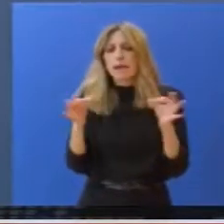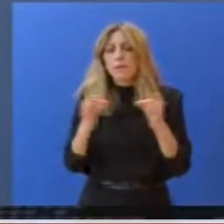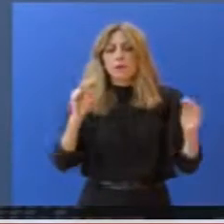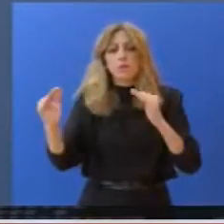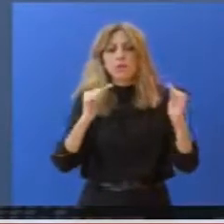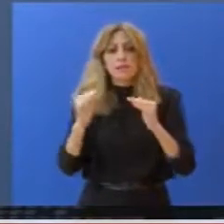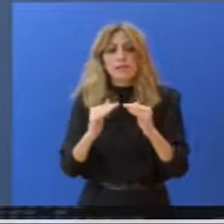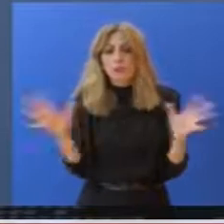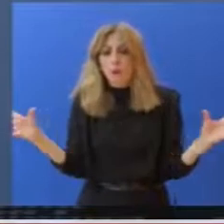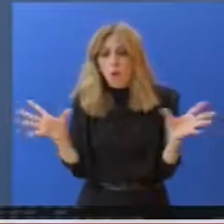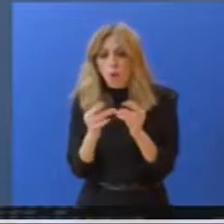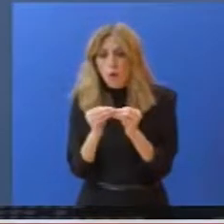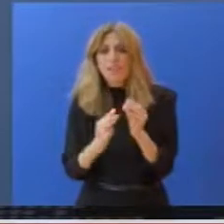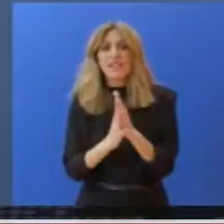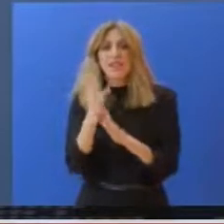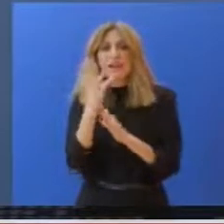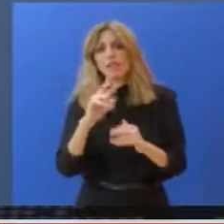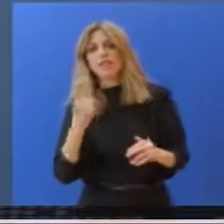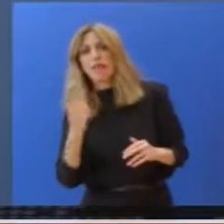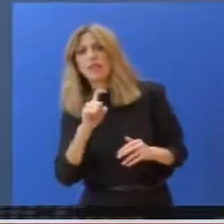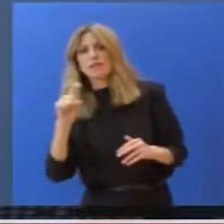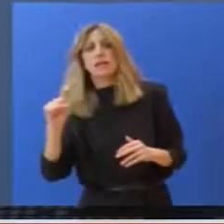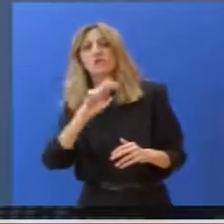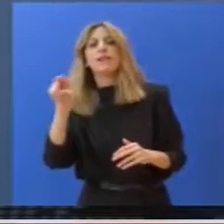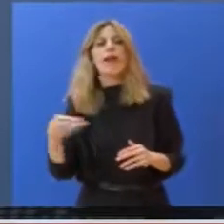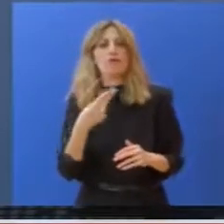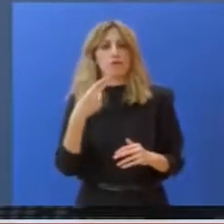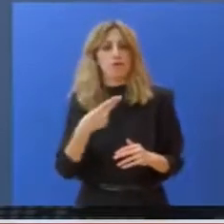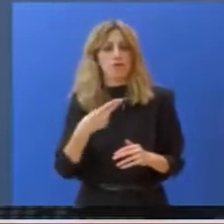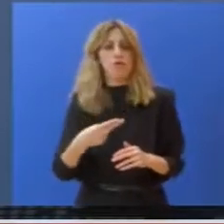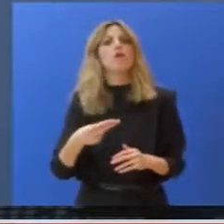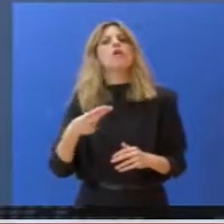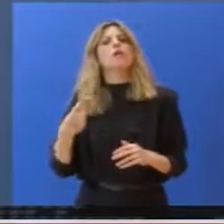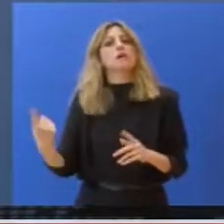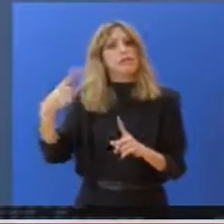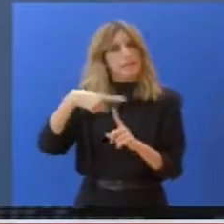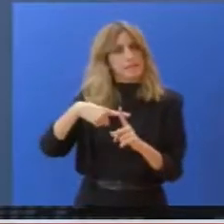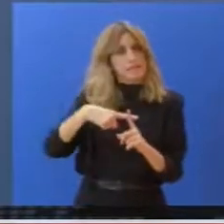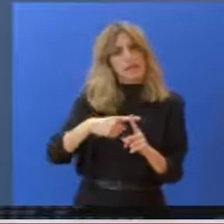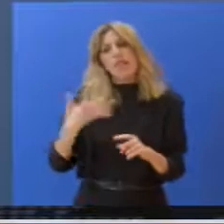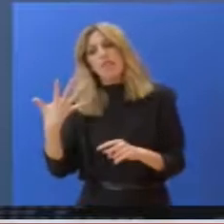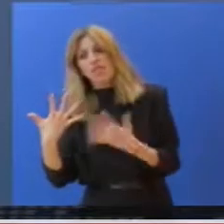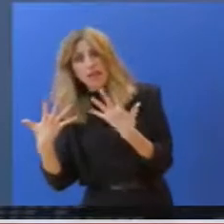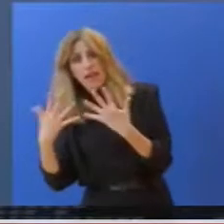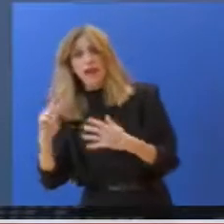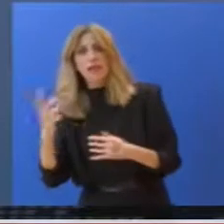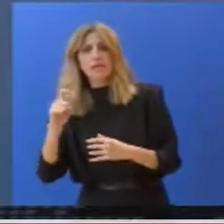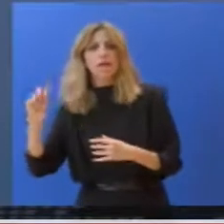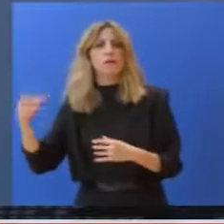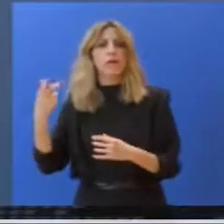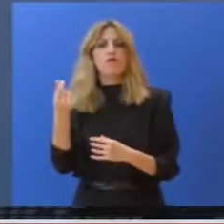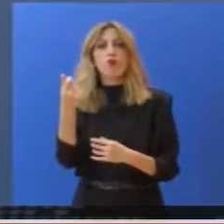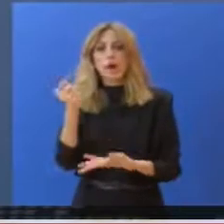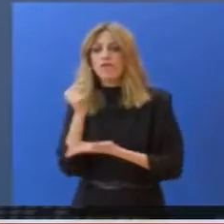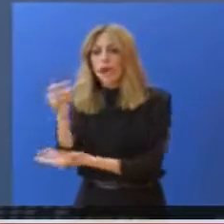δισεκατομμυρίων ευρώ περίπου και θα θέσει σε κίνηση έναν μοχλό ρευστότητας περίπου 10 δισεκατομμυρίων ευρώ, ώστε η υγειονομική κρίση